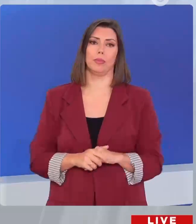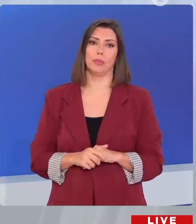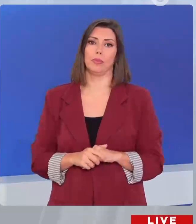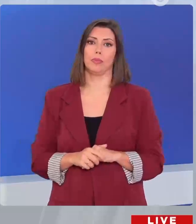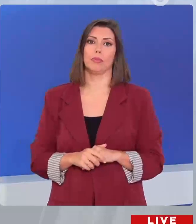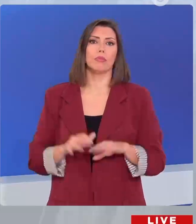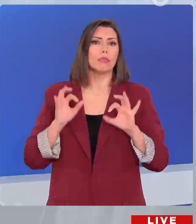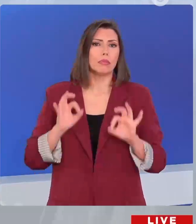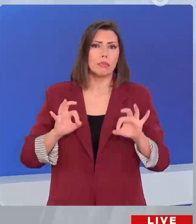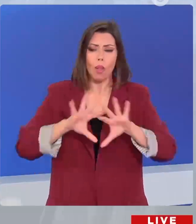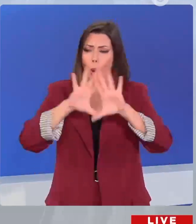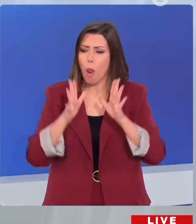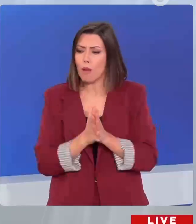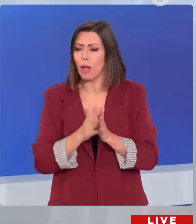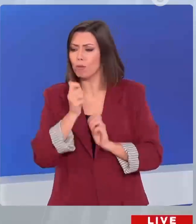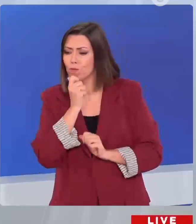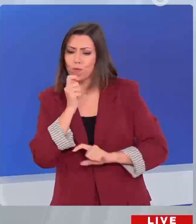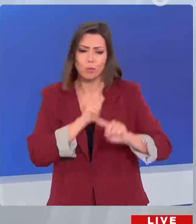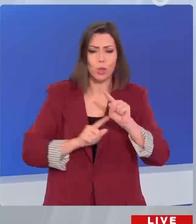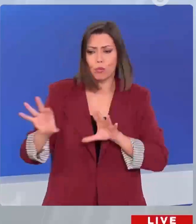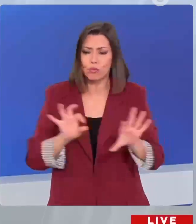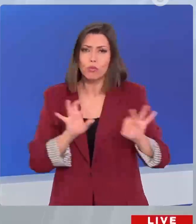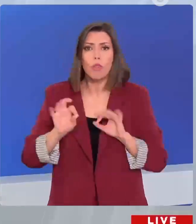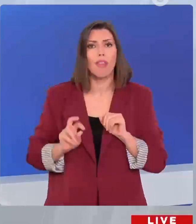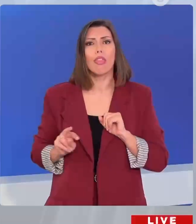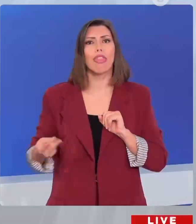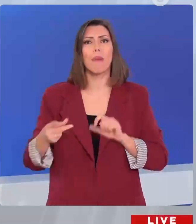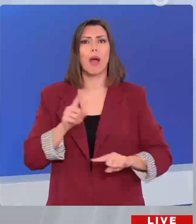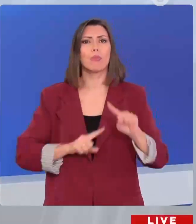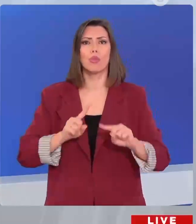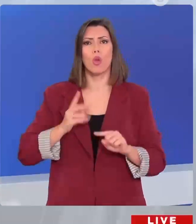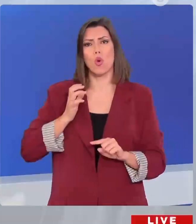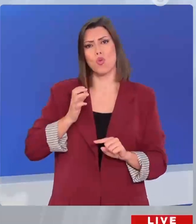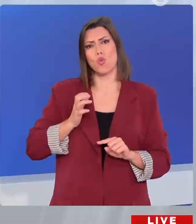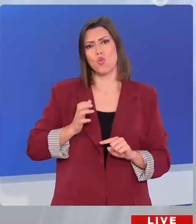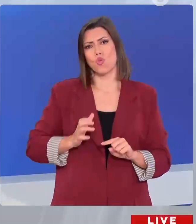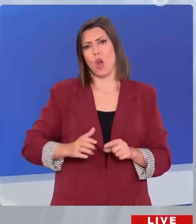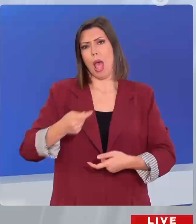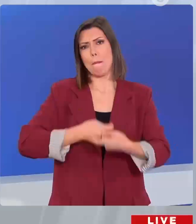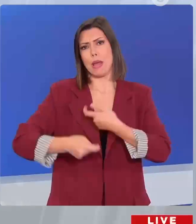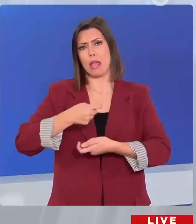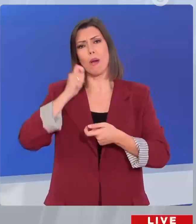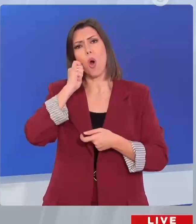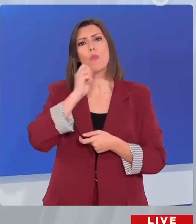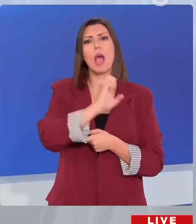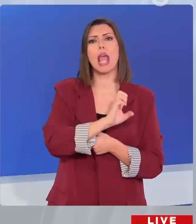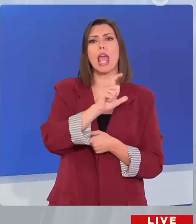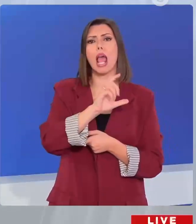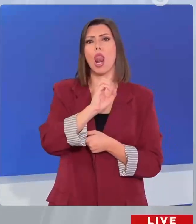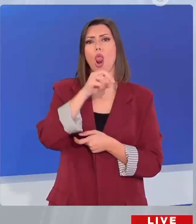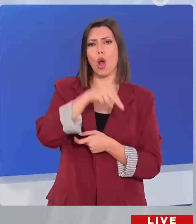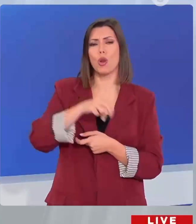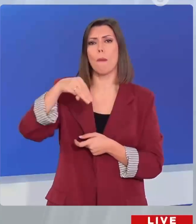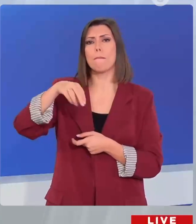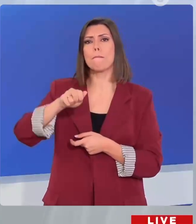Σε όλη αυτή τη διαδικασία ο Τραμπ έχει δίπλα του τον Ιλόν Μάσκ. Ο πλουσιότερος άνθρωπος στον πλανήτη είναι σύμφωνα με το CNN στο Μαρα Λάγκο κάθε μέρα